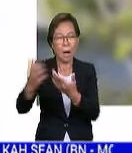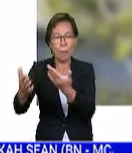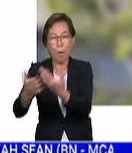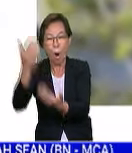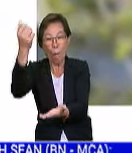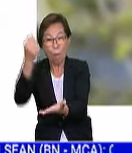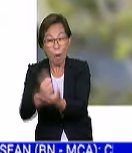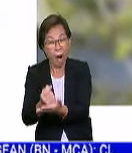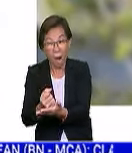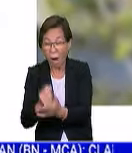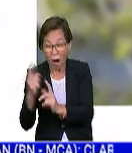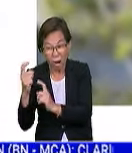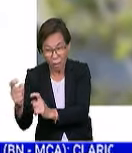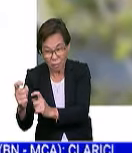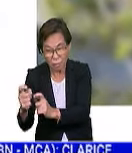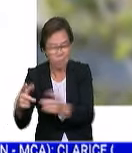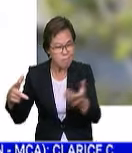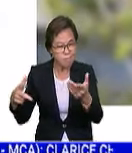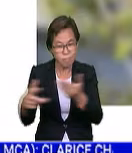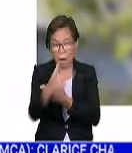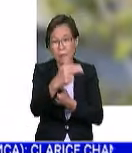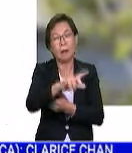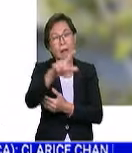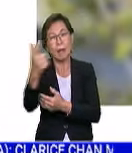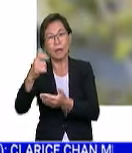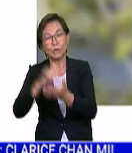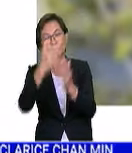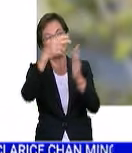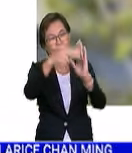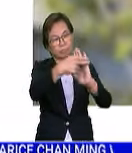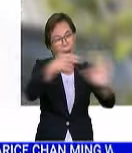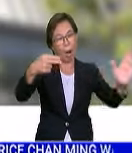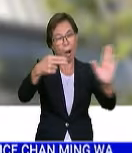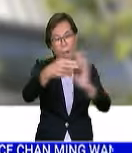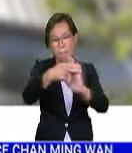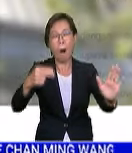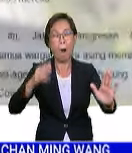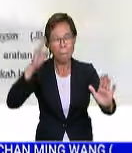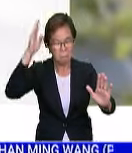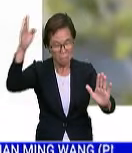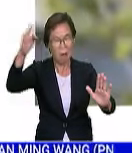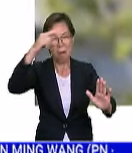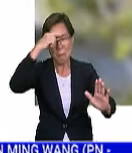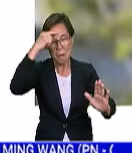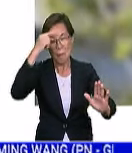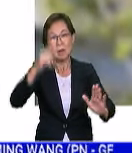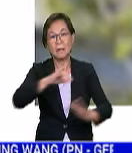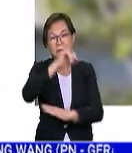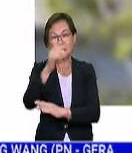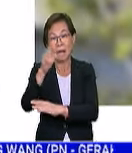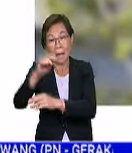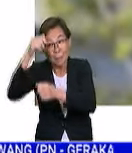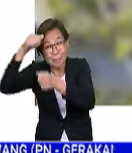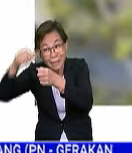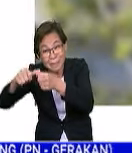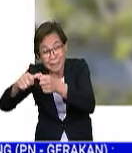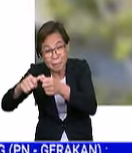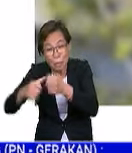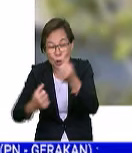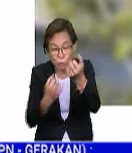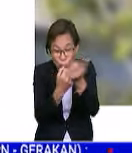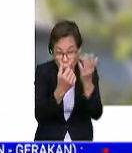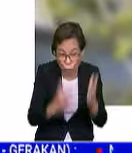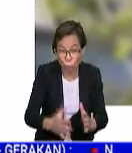emigresen yang telah diberikan. Selain itu, senarai hitam juga akan dikenakan. GIM mengingatkan penaja